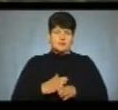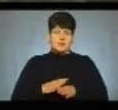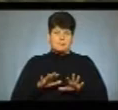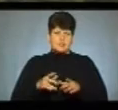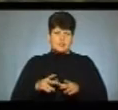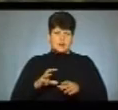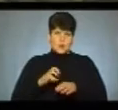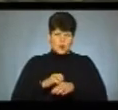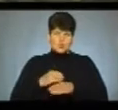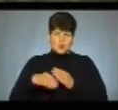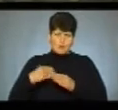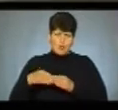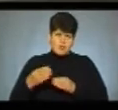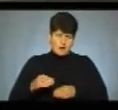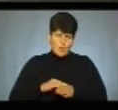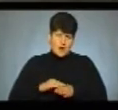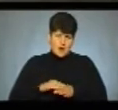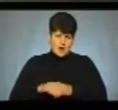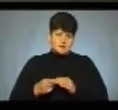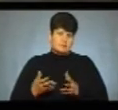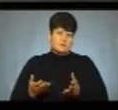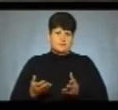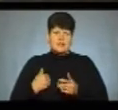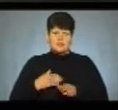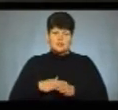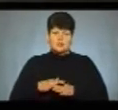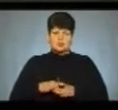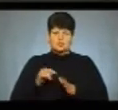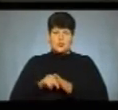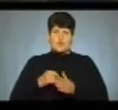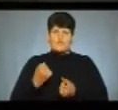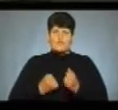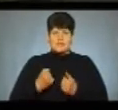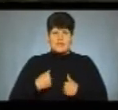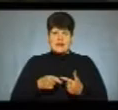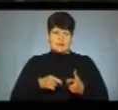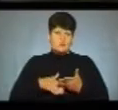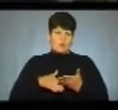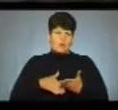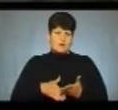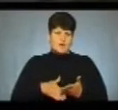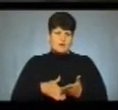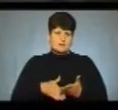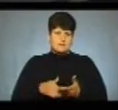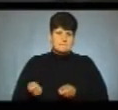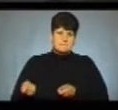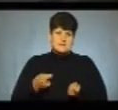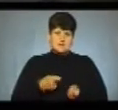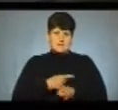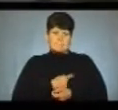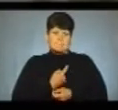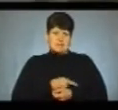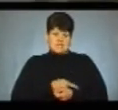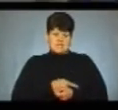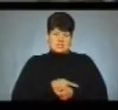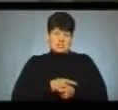Попробка рани, подача кисню. Я виконую роль водія. Я їм допомагав підносити медичні